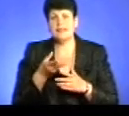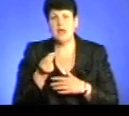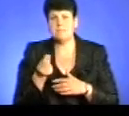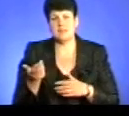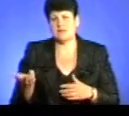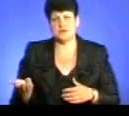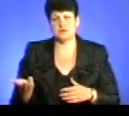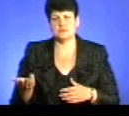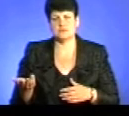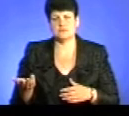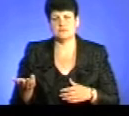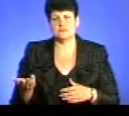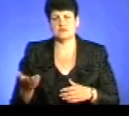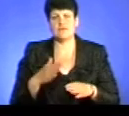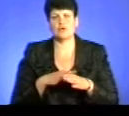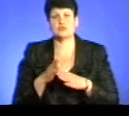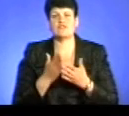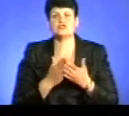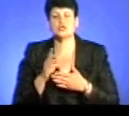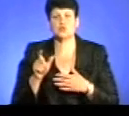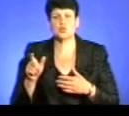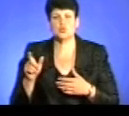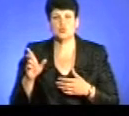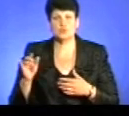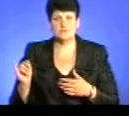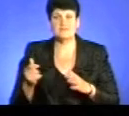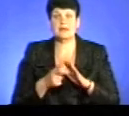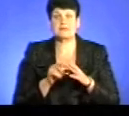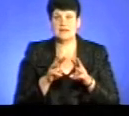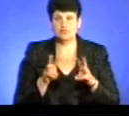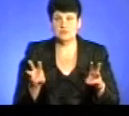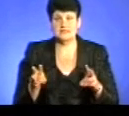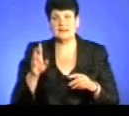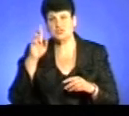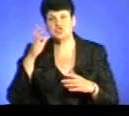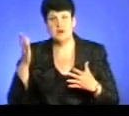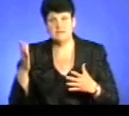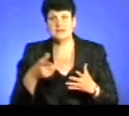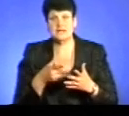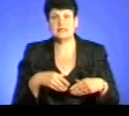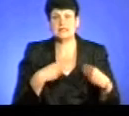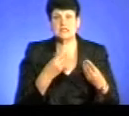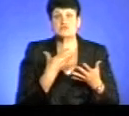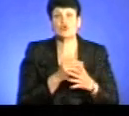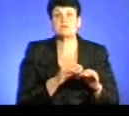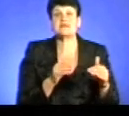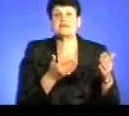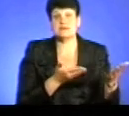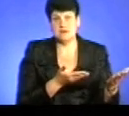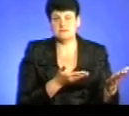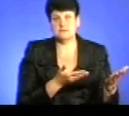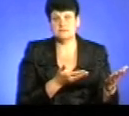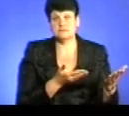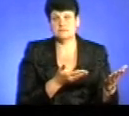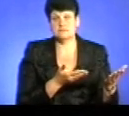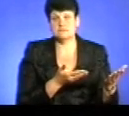в виконавчій службі, ні в Кабінету міністрів, ні в державі, кому. Ти даєш своїм дітям. Ну